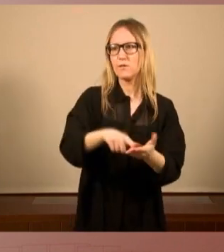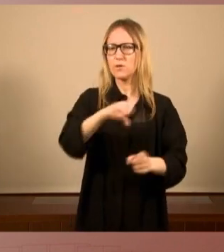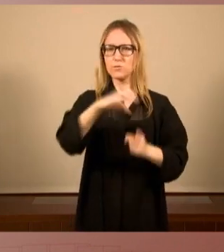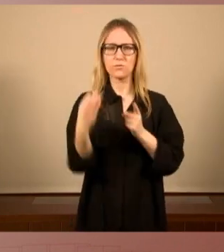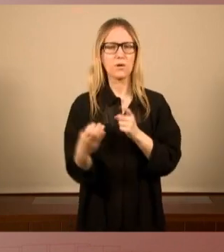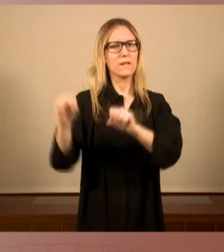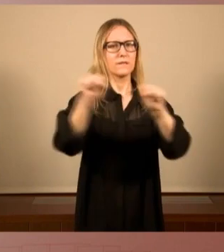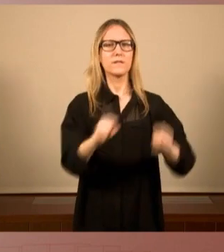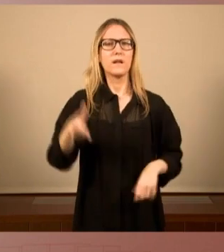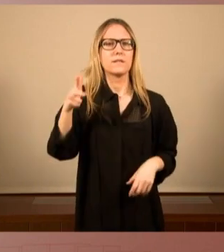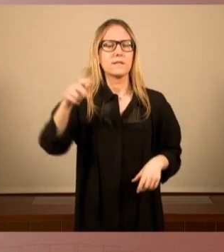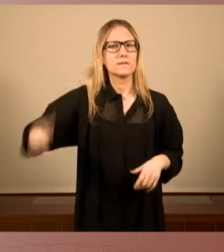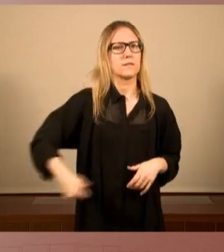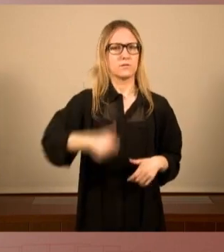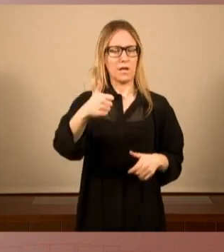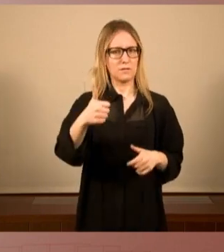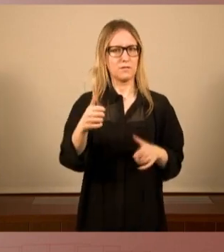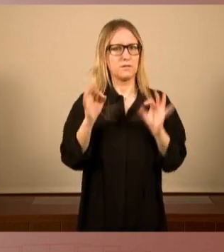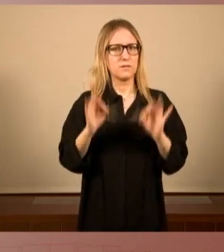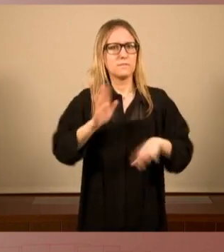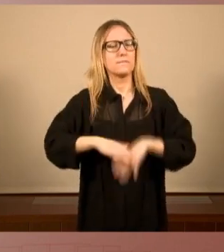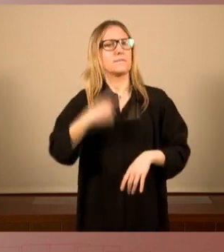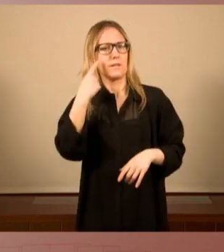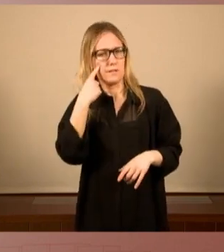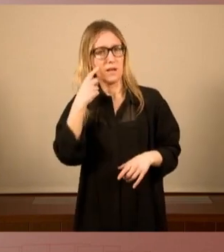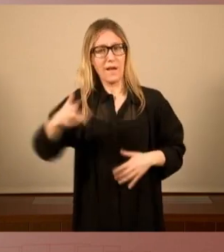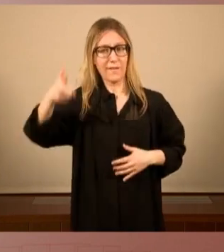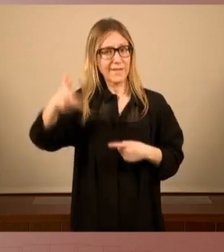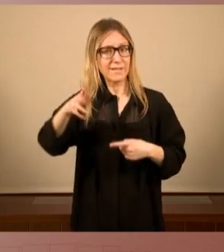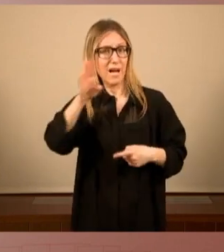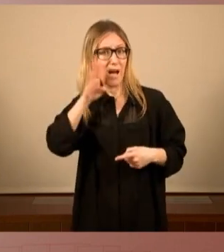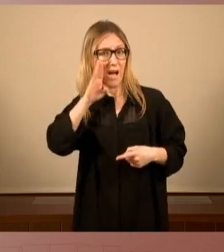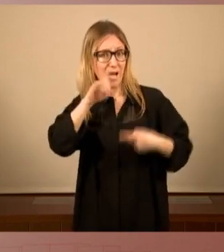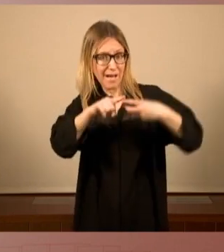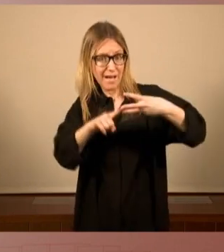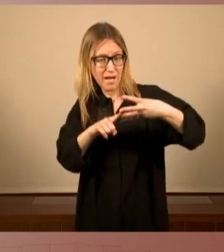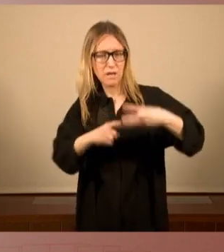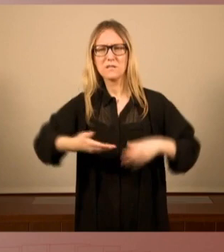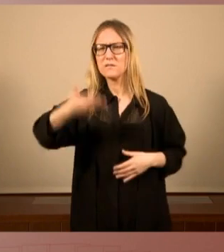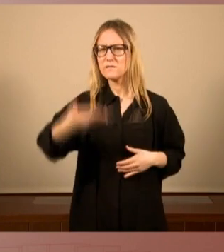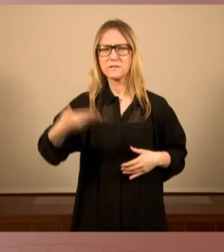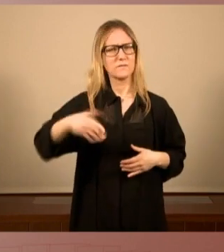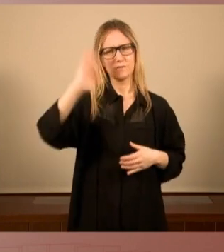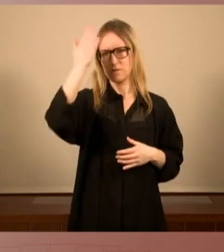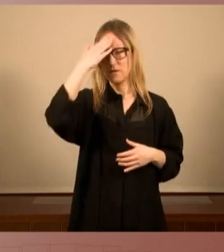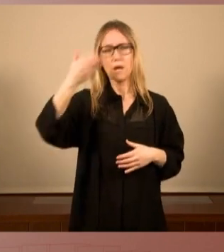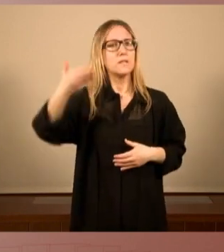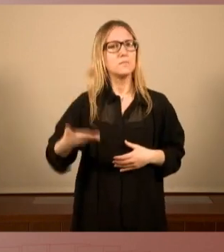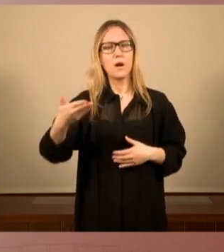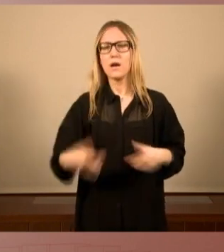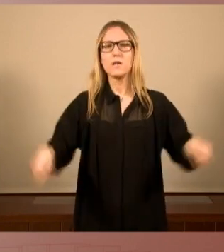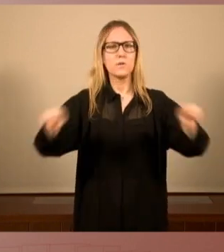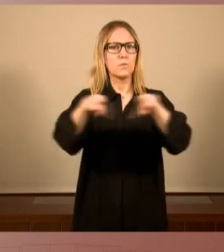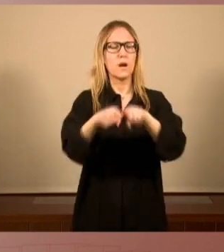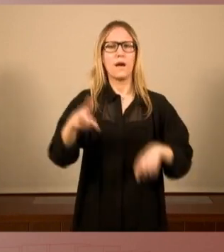nacionals per veure que aquests són drets fonamentals tan importants com els drets